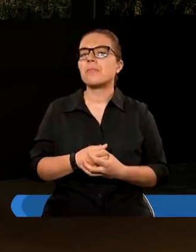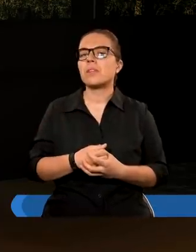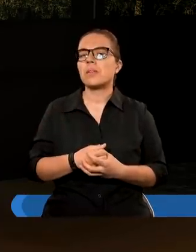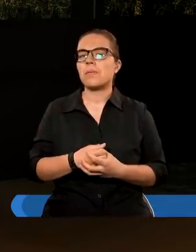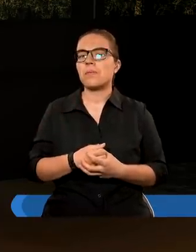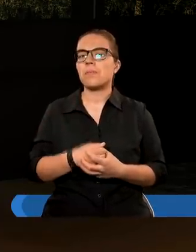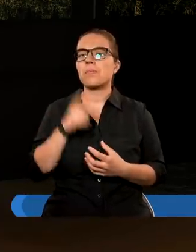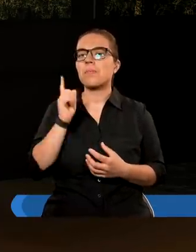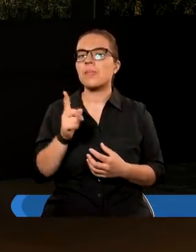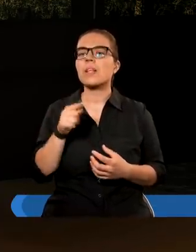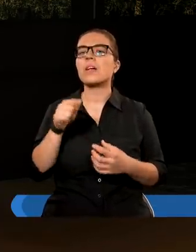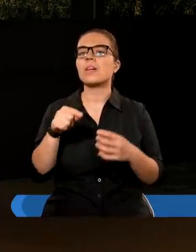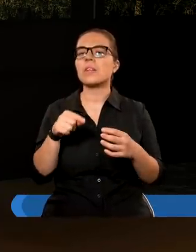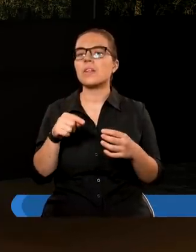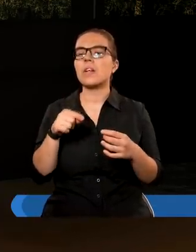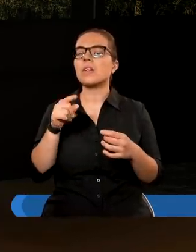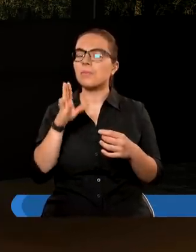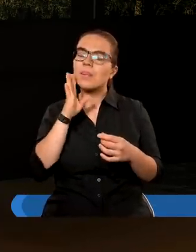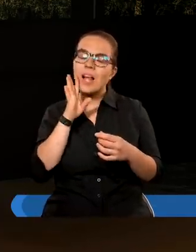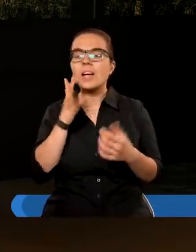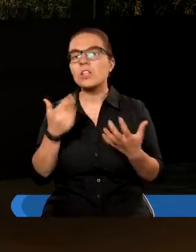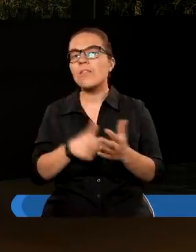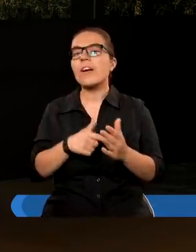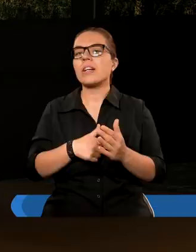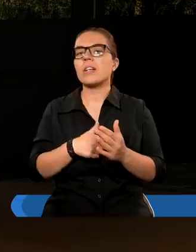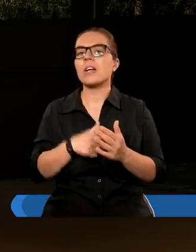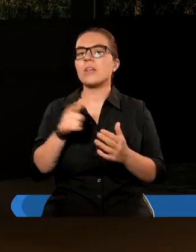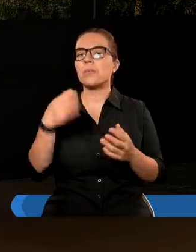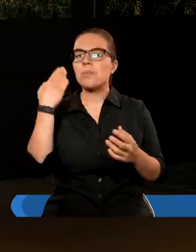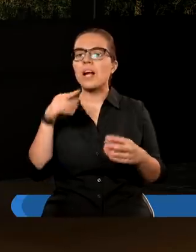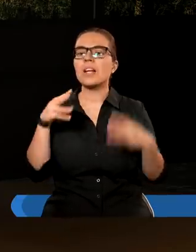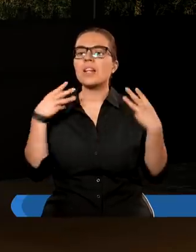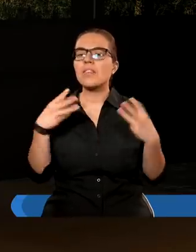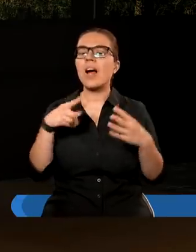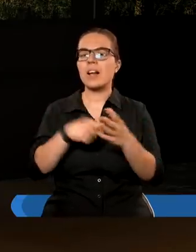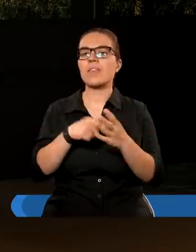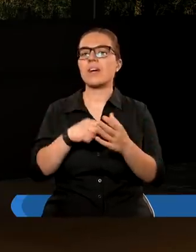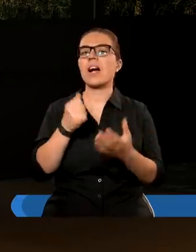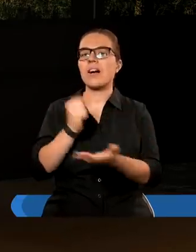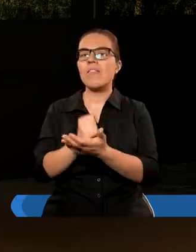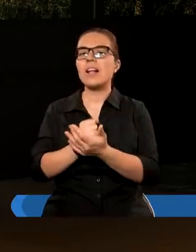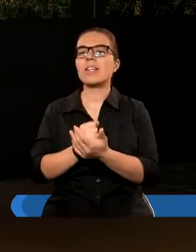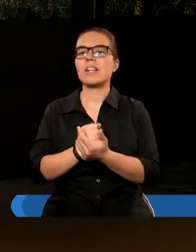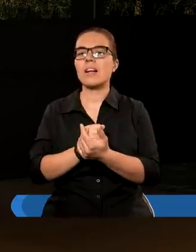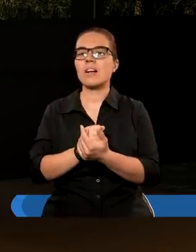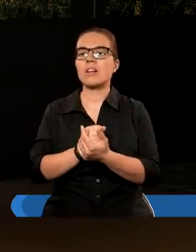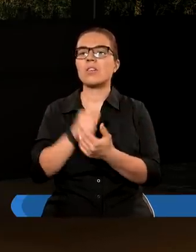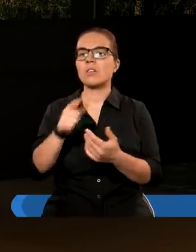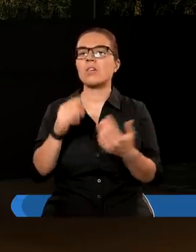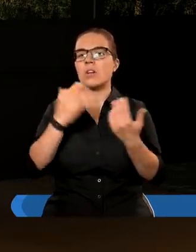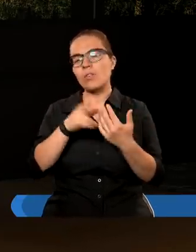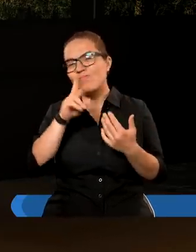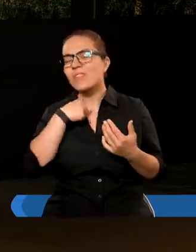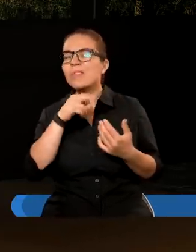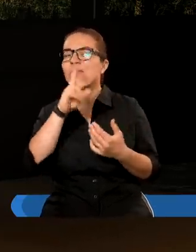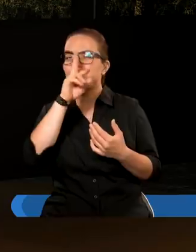osób udało się im zwieść. Także było bardzo ważne, żeby zarówno tak jak wtedy, żeby i teraz rozpoznać